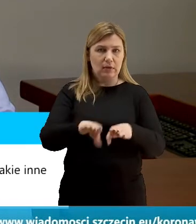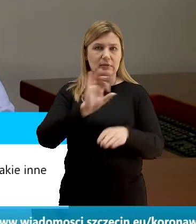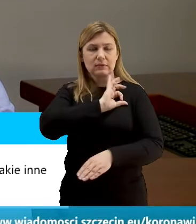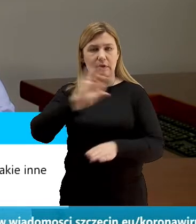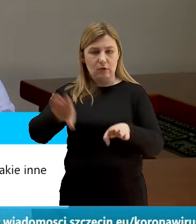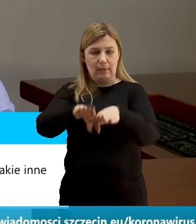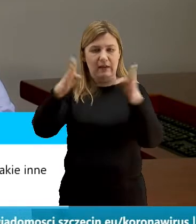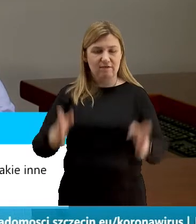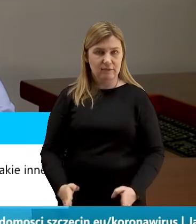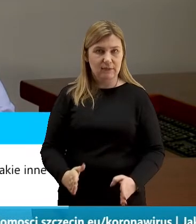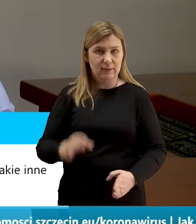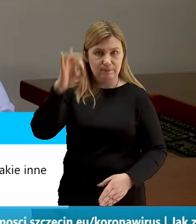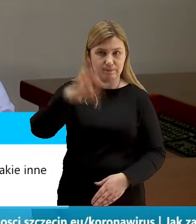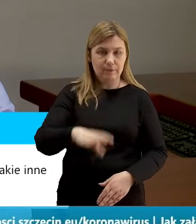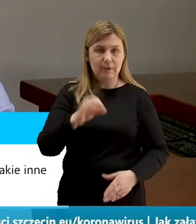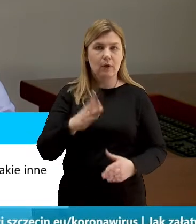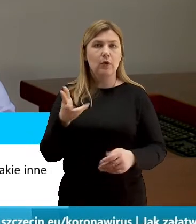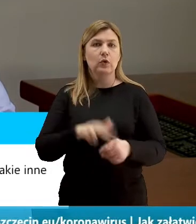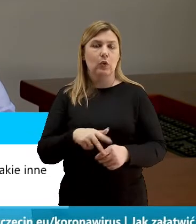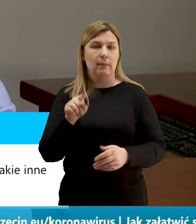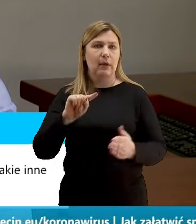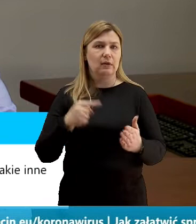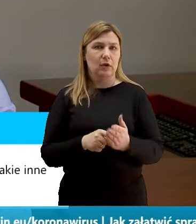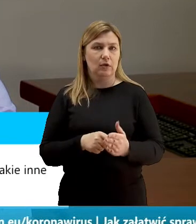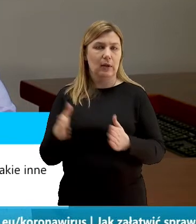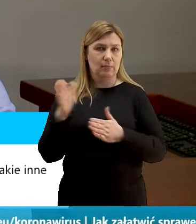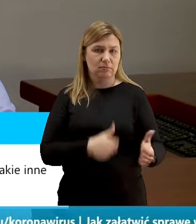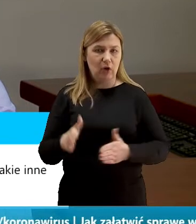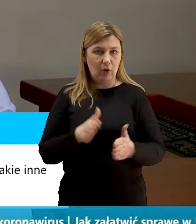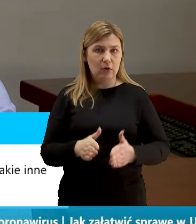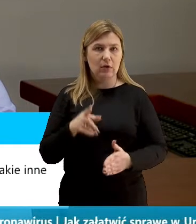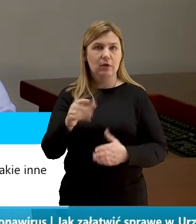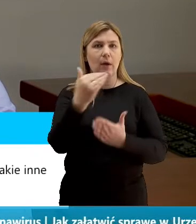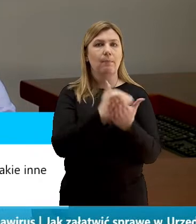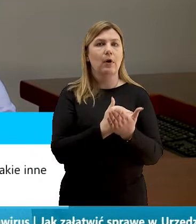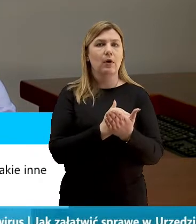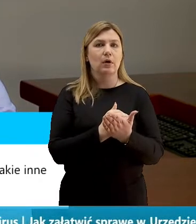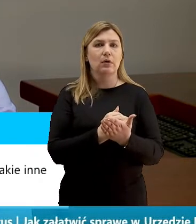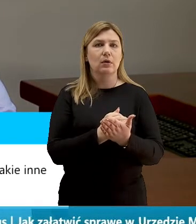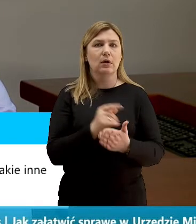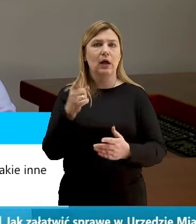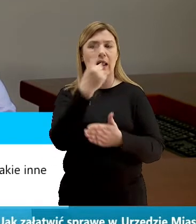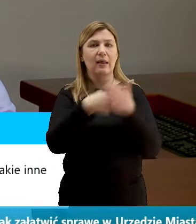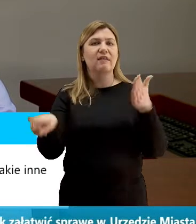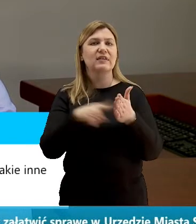która będzie od poniedziałku do tego celu przygotowana. To jest program związany z likwidacją